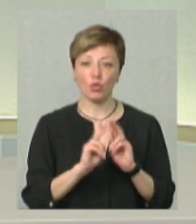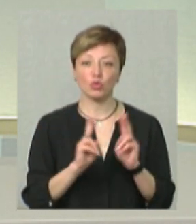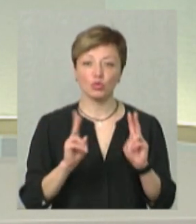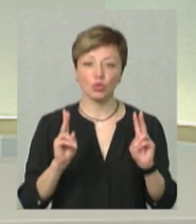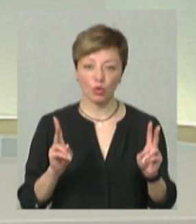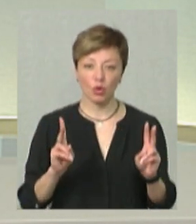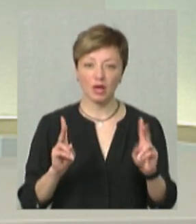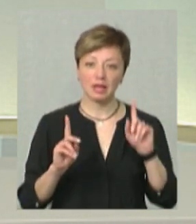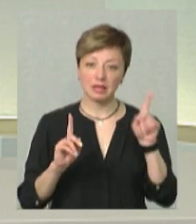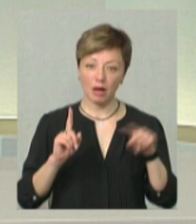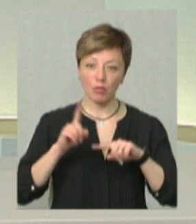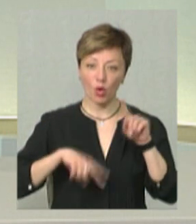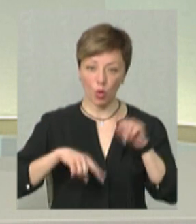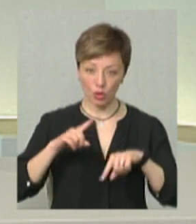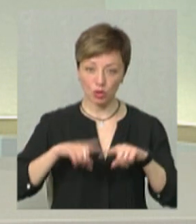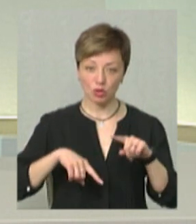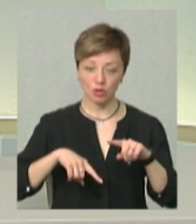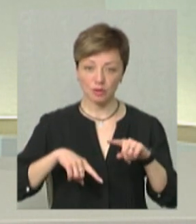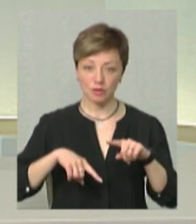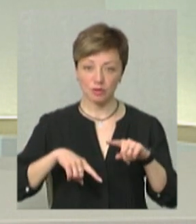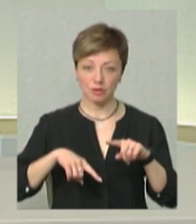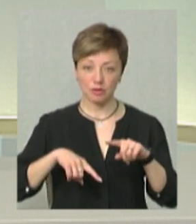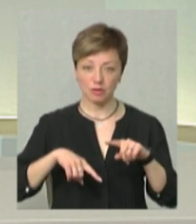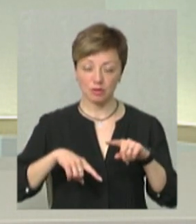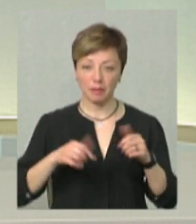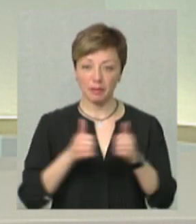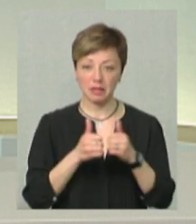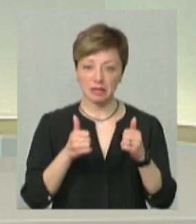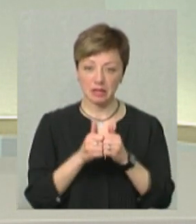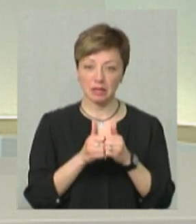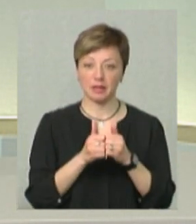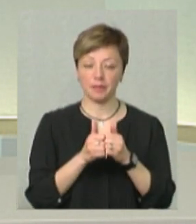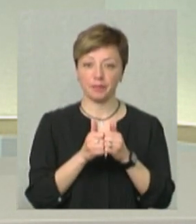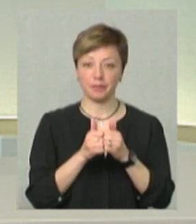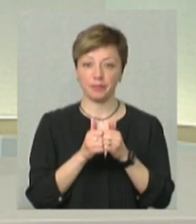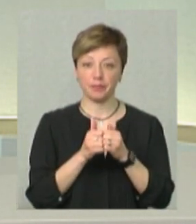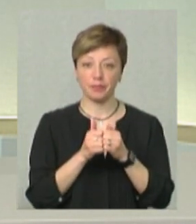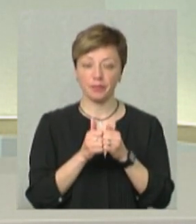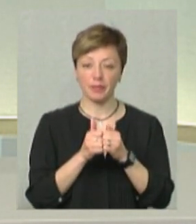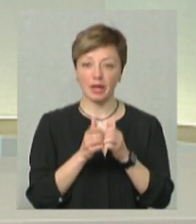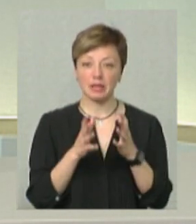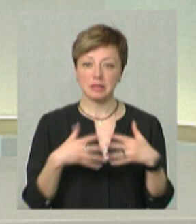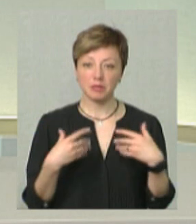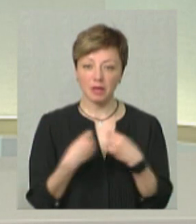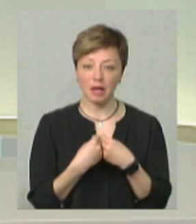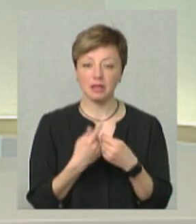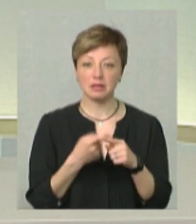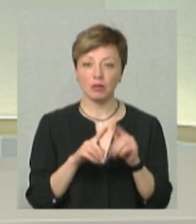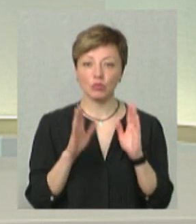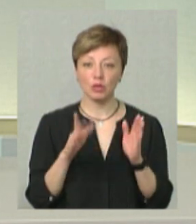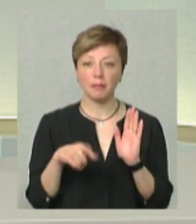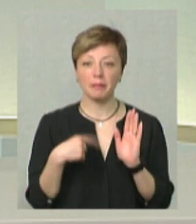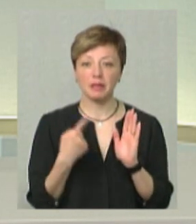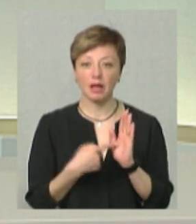хто, там, родичі, ну, от, там, близькі, там, сім'я. І це буде